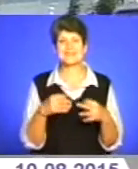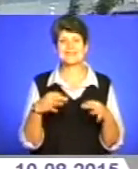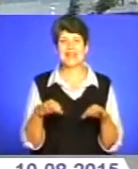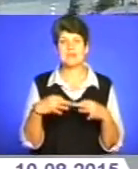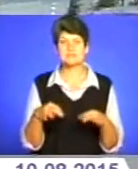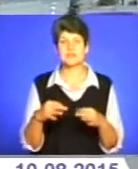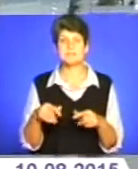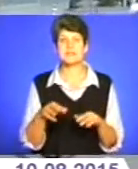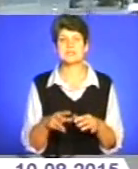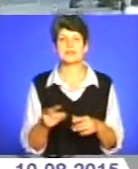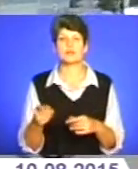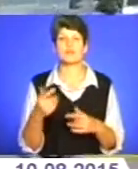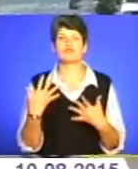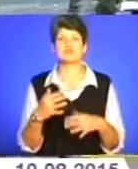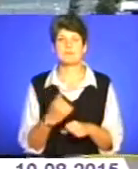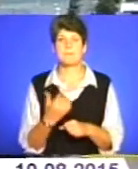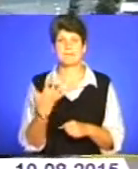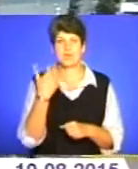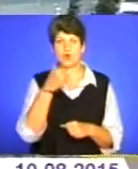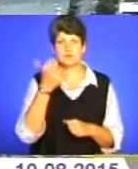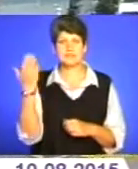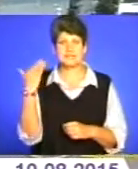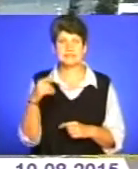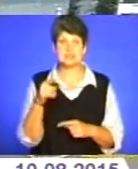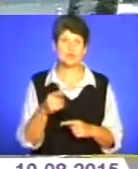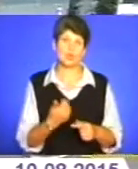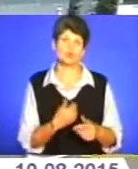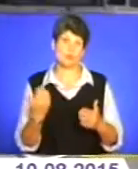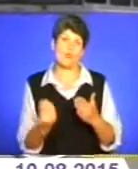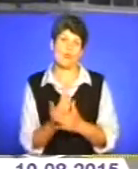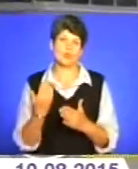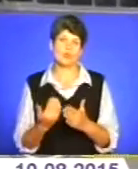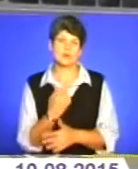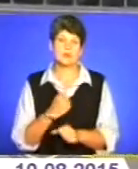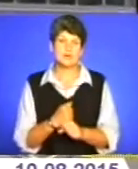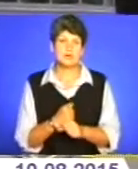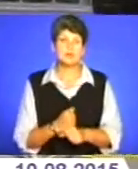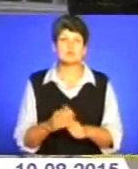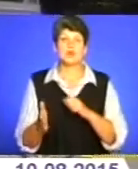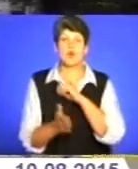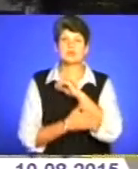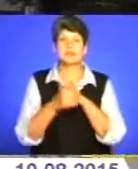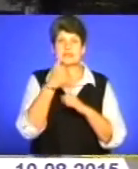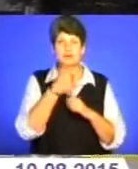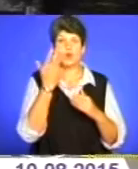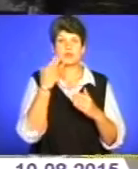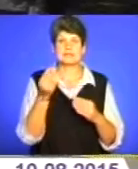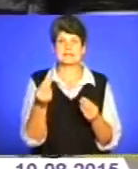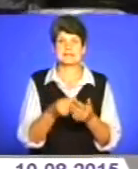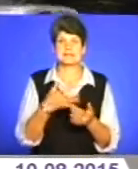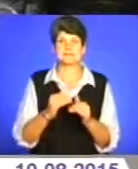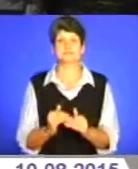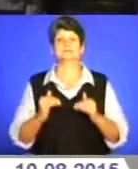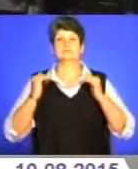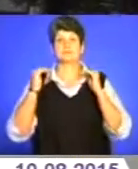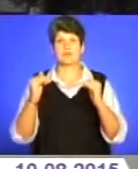Тернополя розроблена ще п'ять років тому, відтак доцільно її оновити. Особливо за останній рік, бо після підняття ціни за проїзд у